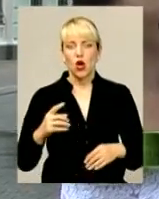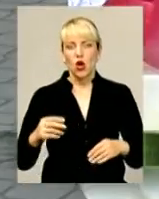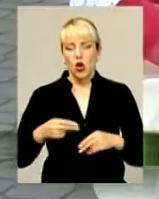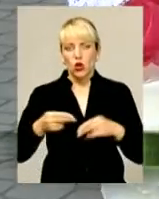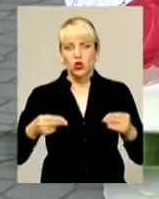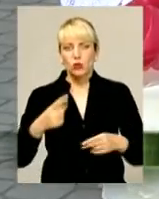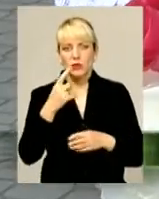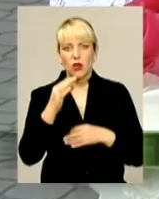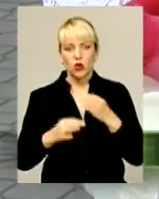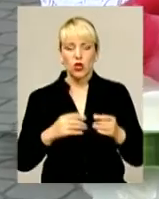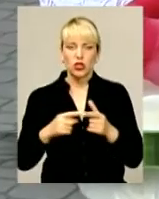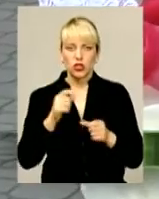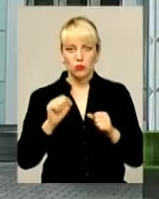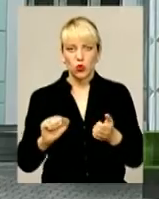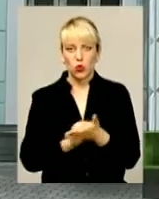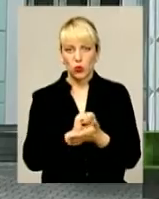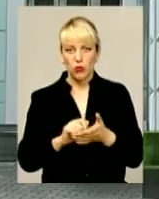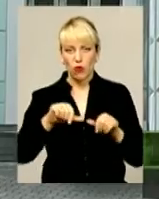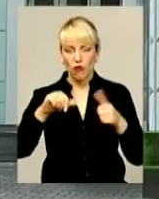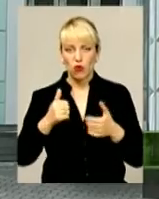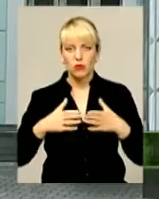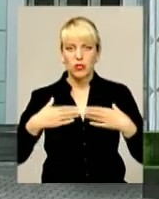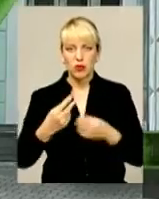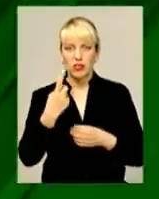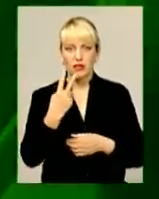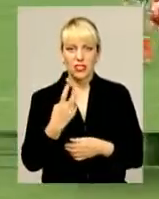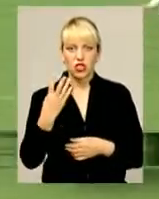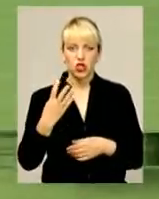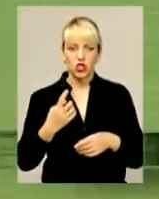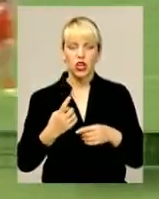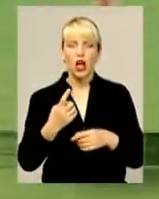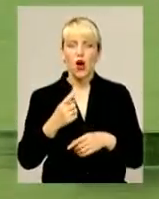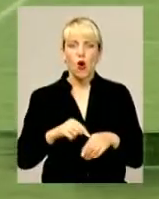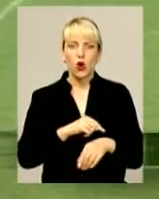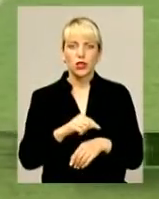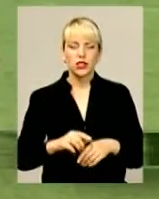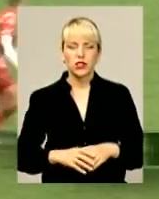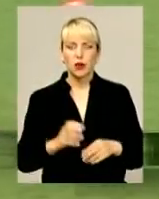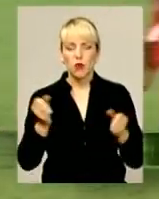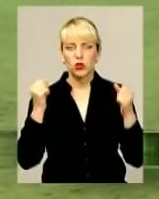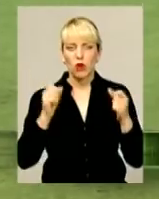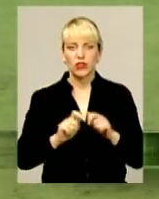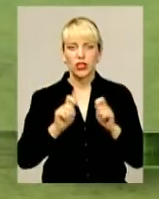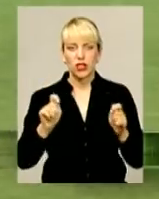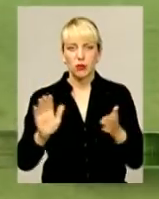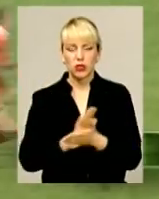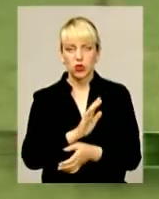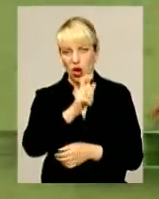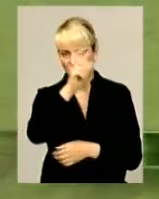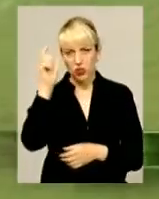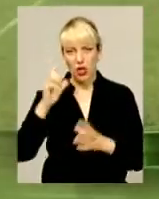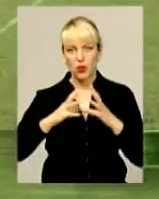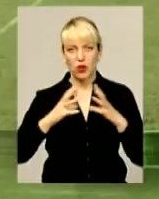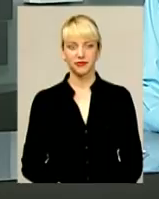зможуть хмельничани документально оформити сім'ю за 24 години? Про спорт. В обласному центрі відкрили безкоштовну академію